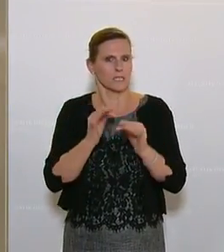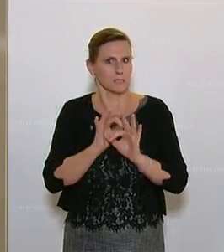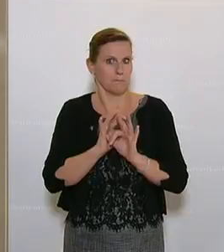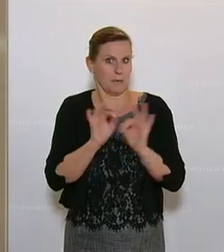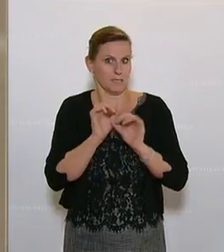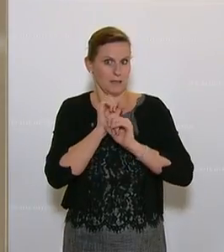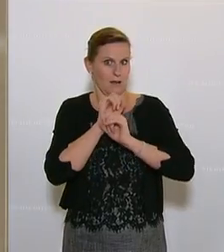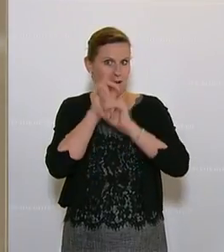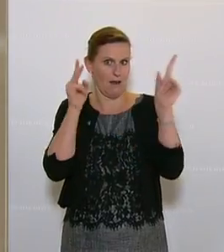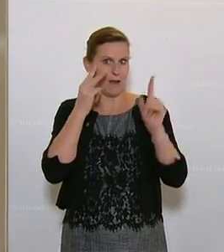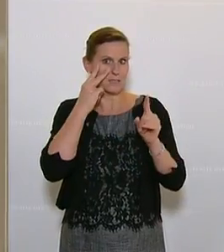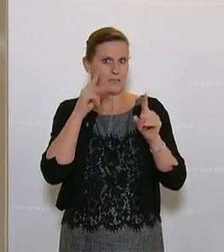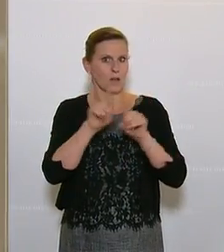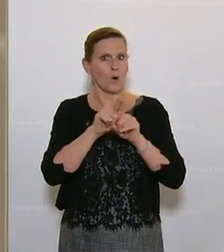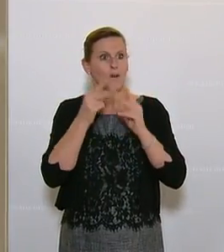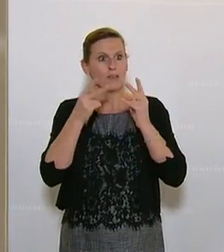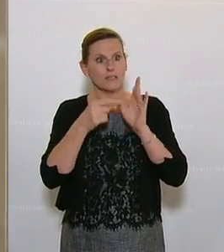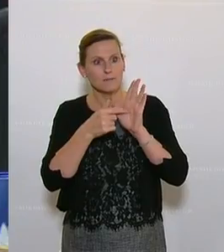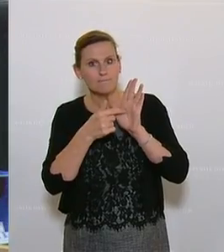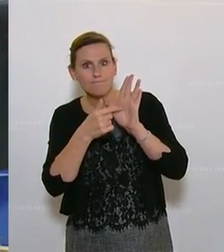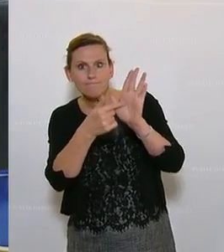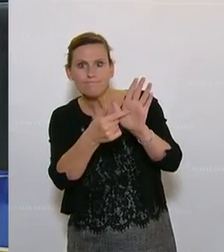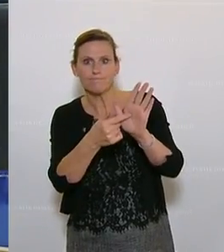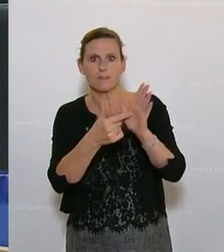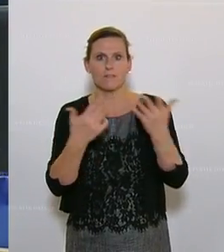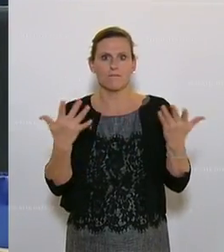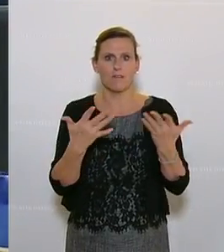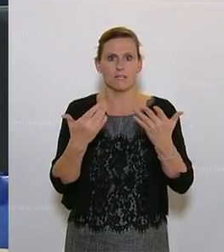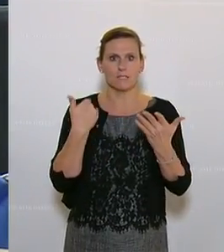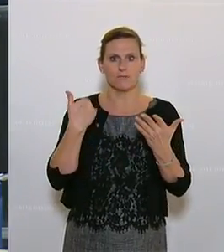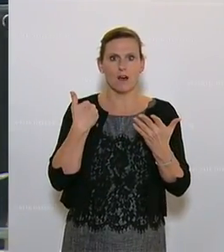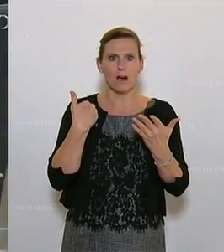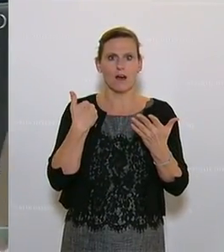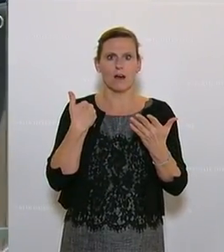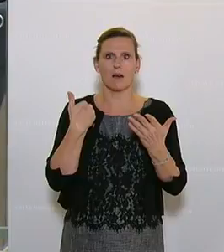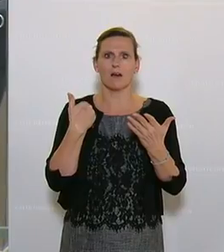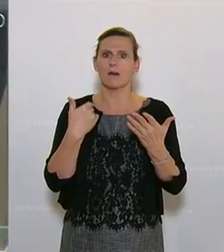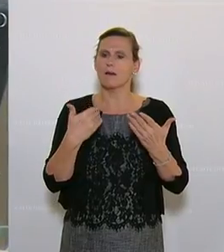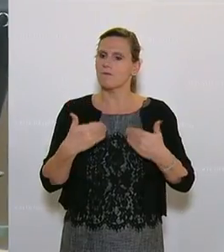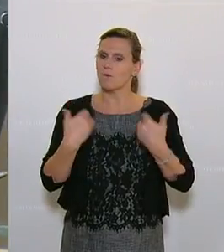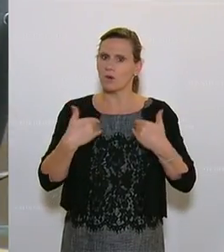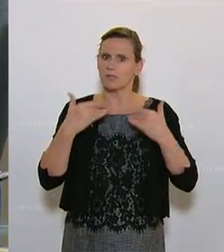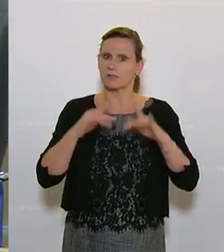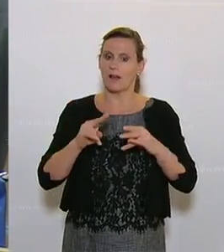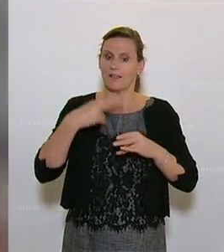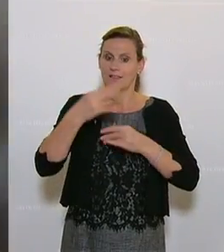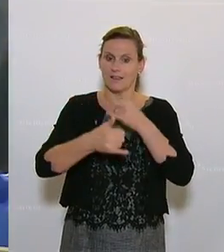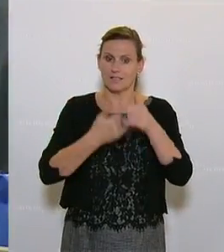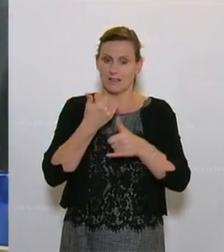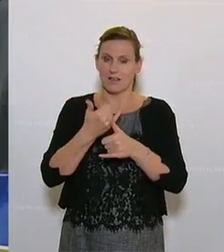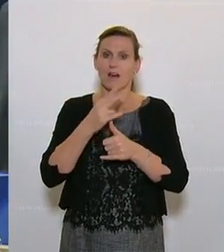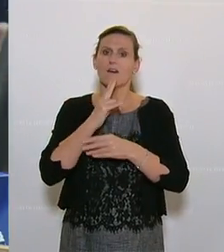ein wichtiges Detail hinweisen, das mich ähnlich wie die Kollegin Hammerschmidt besonders freut, dass wir da jetzt im kommenden Jahr tatsächlich